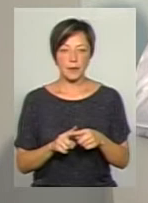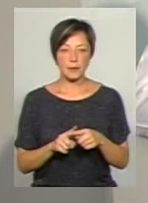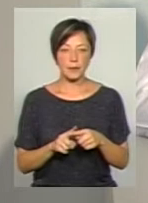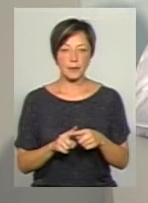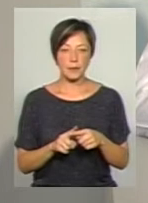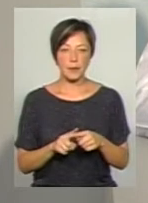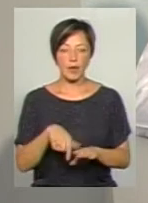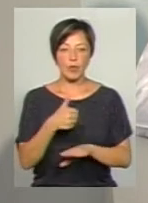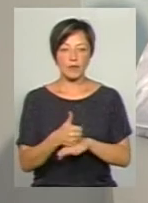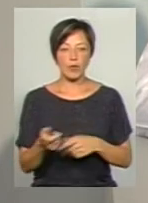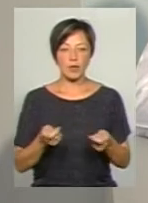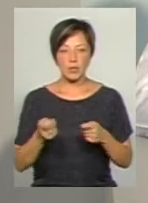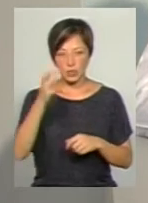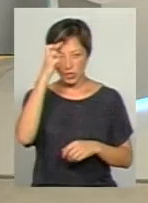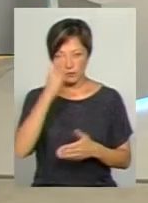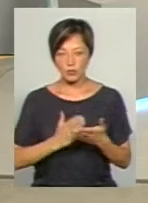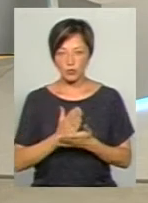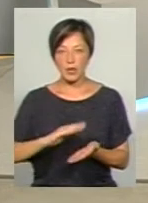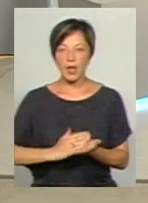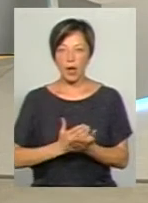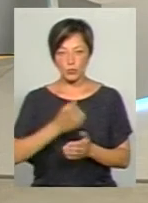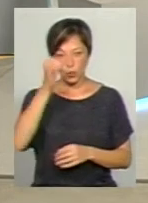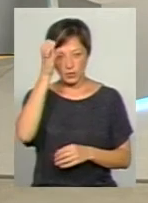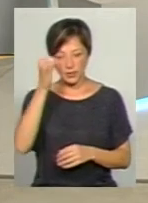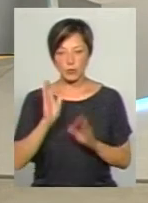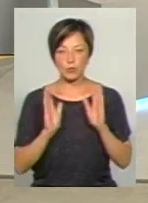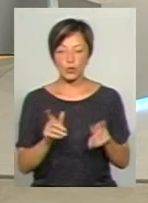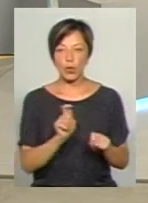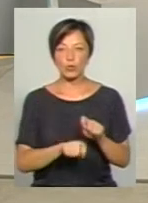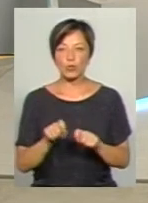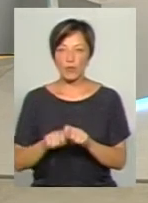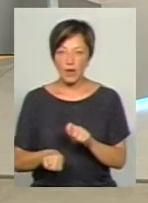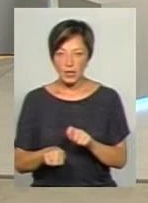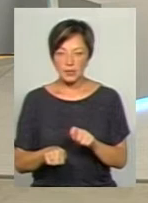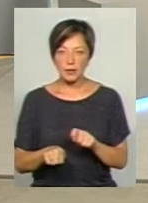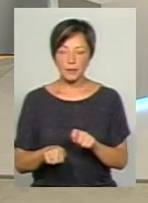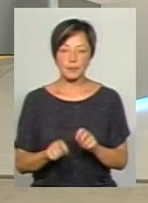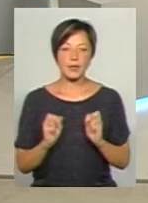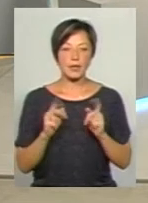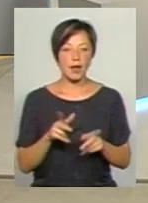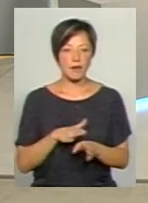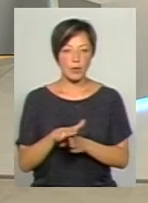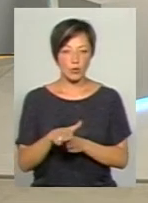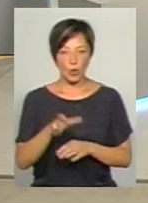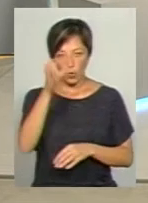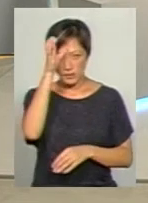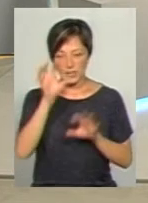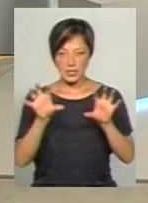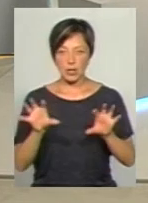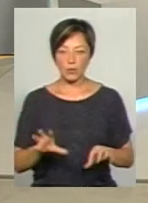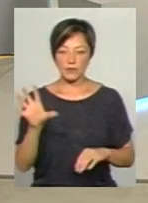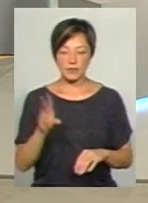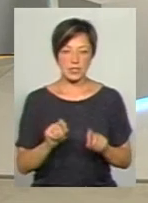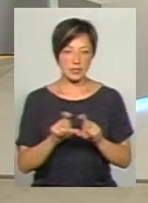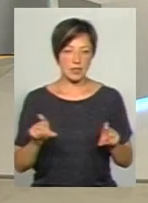головне управління Державної служби якості освіти, яке буде контролювати, власне, як виконуються освітні закони в усіх